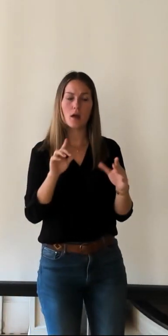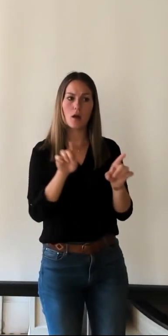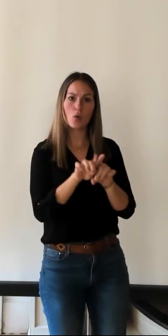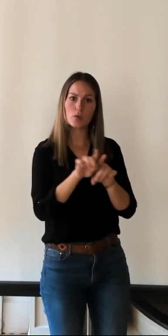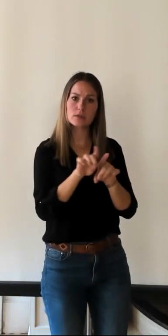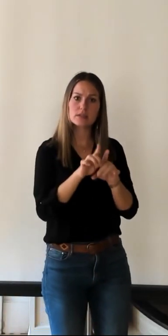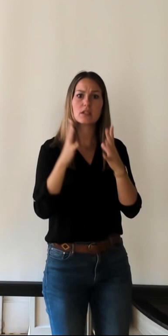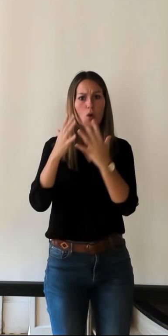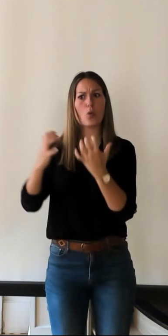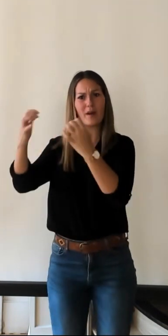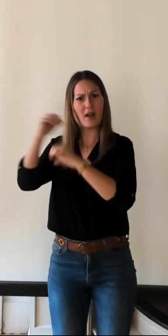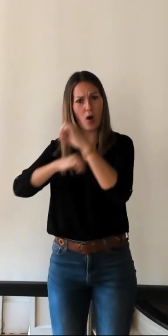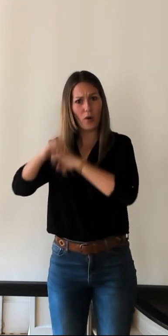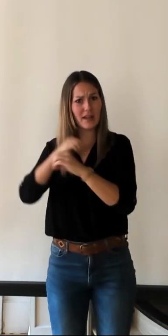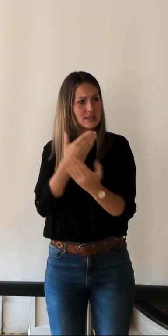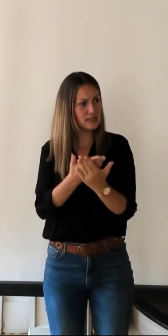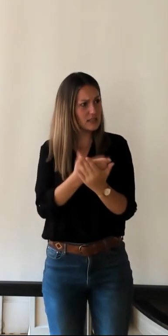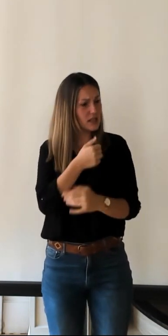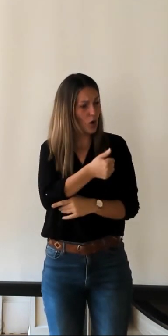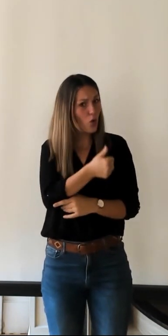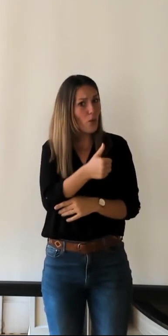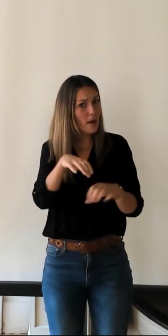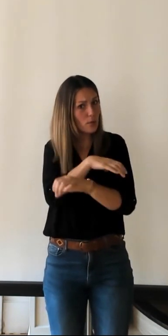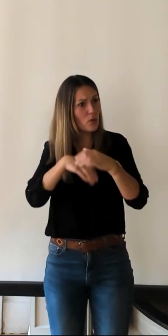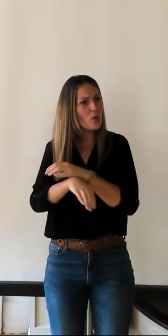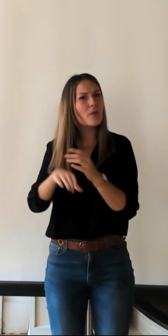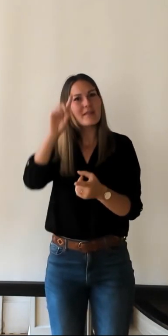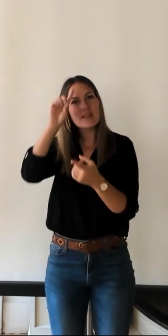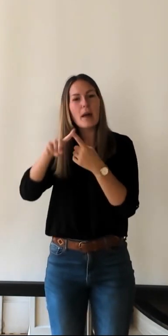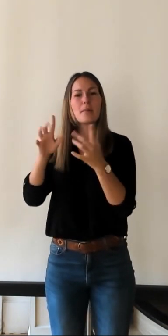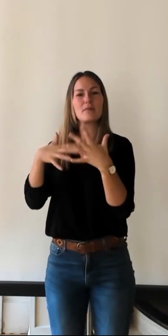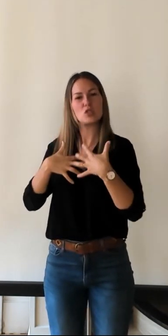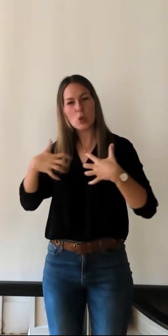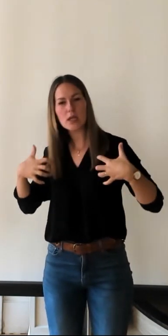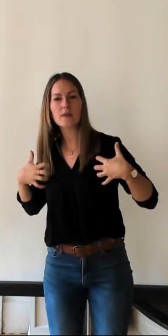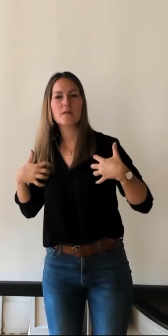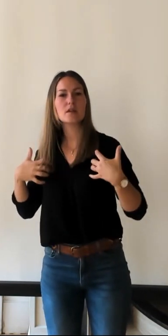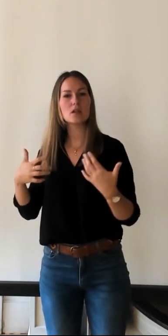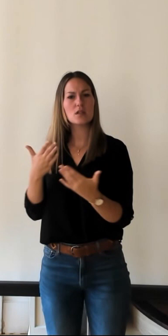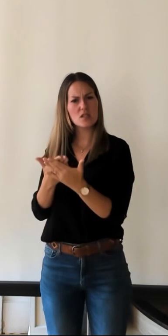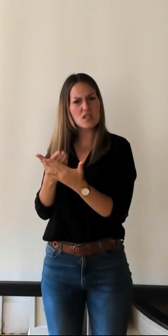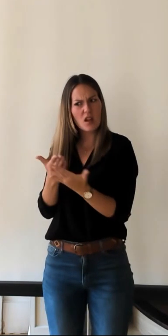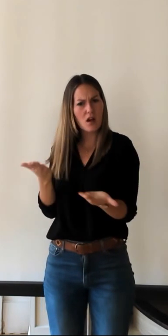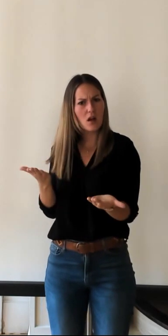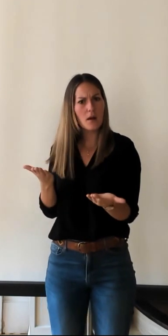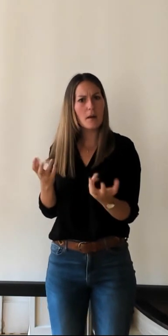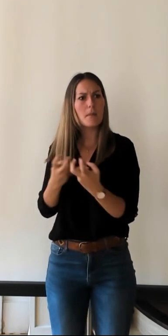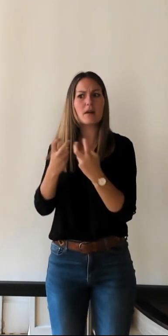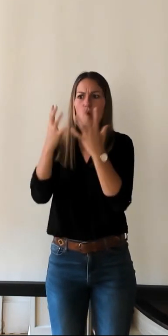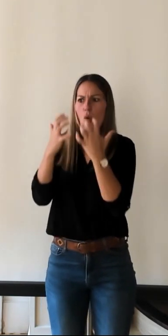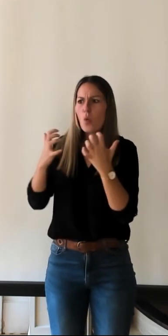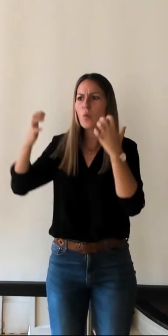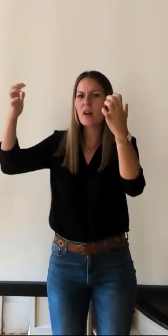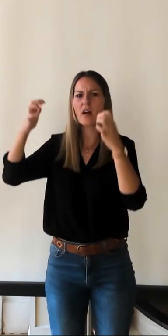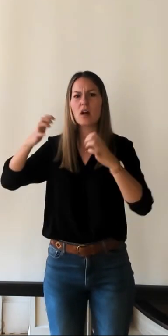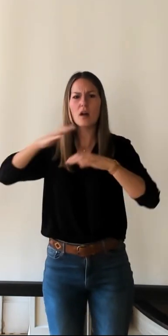ces congrès je crois il y avait tout un côté un peu scientifique d'organisation par exemple le congrès archéologique qui est un